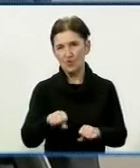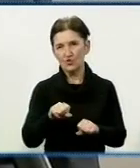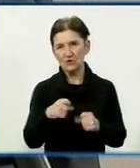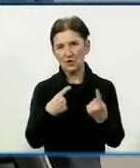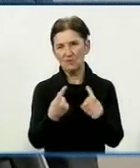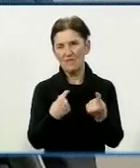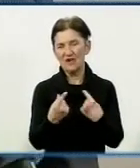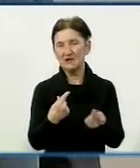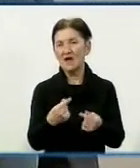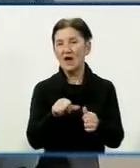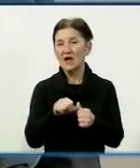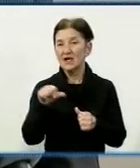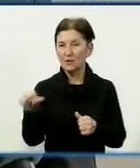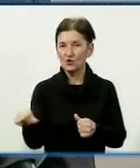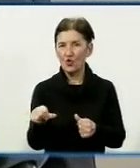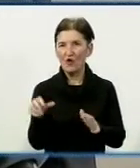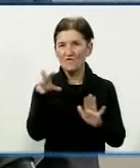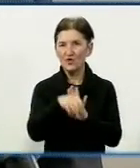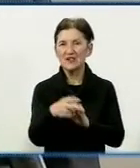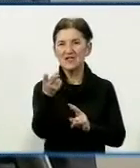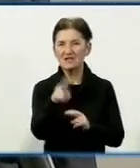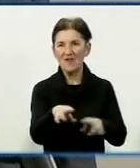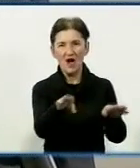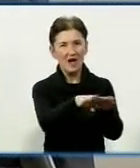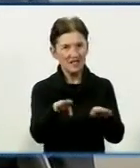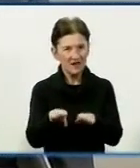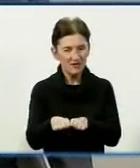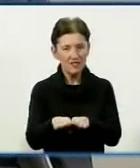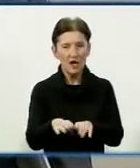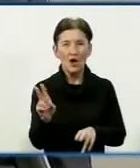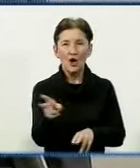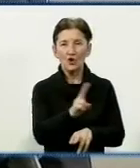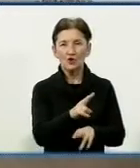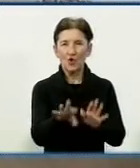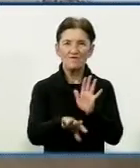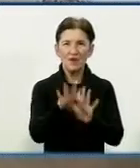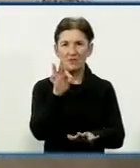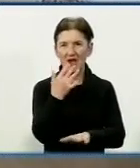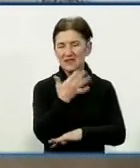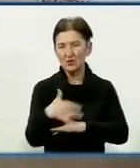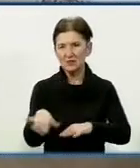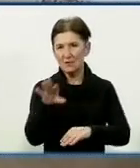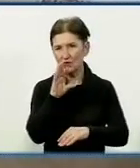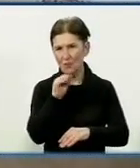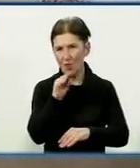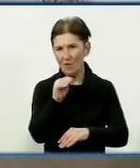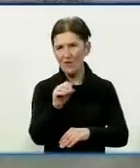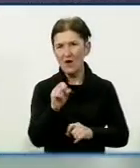Крім того, вводиться два рівня, але це тільки для тих, хто вибирає наземну мову як державну підсумкову атестацію.